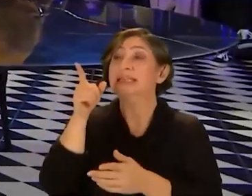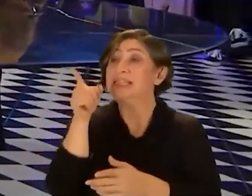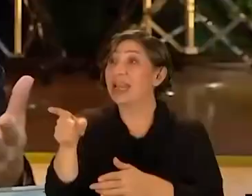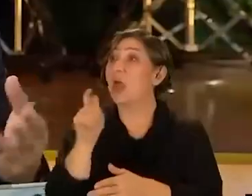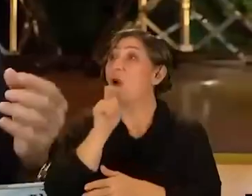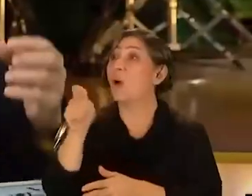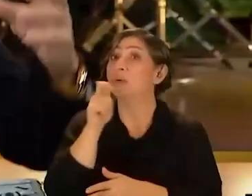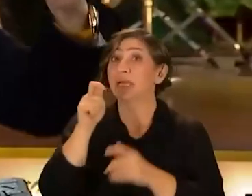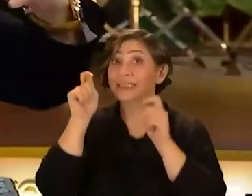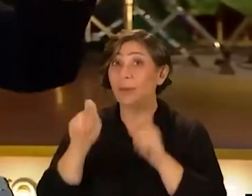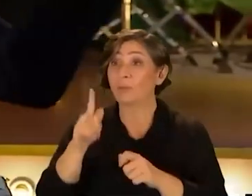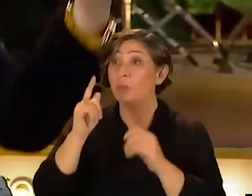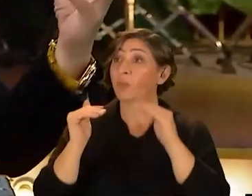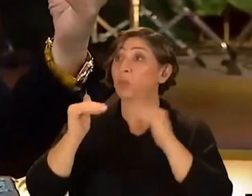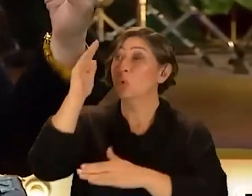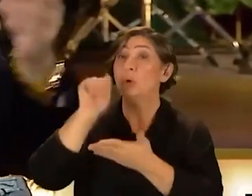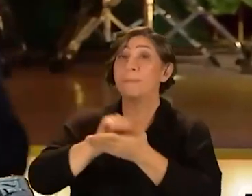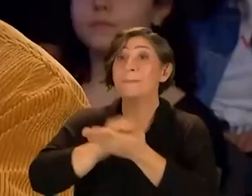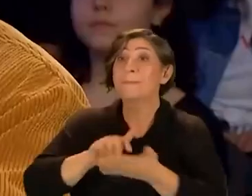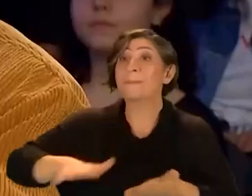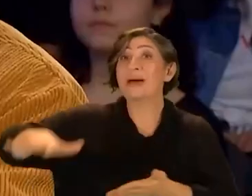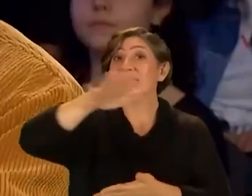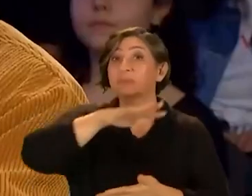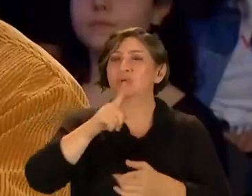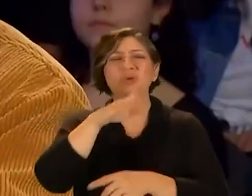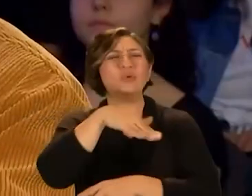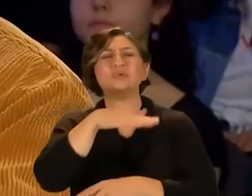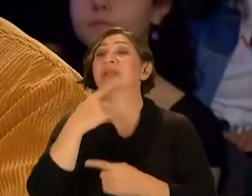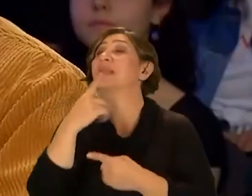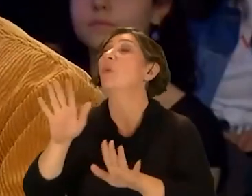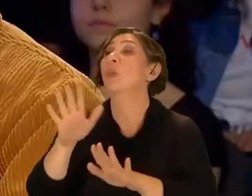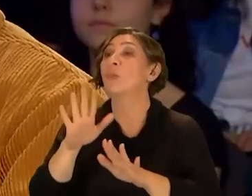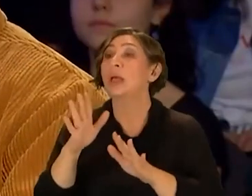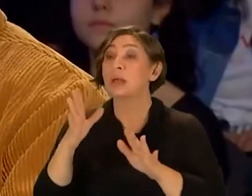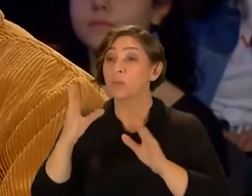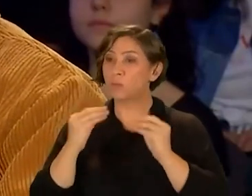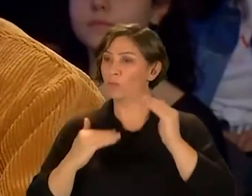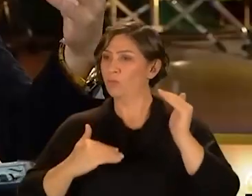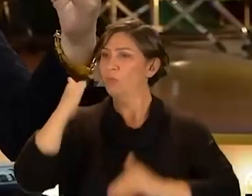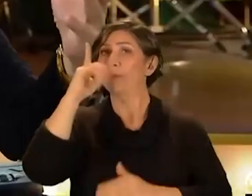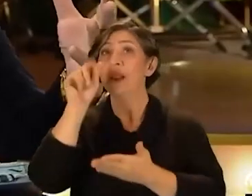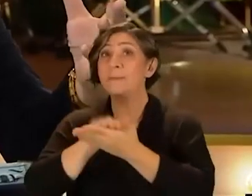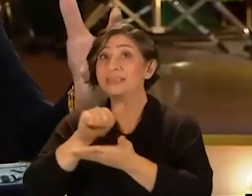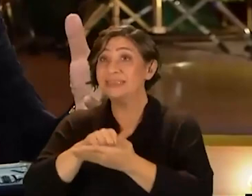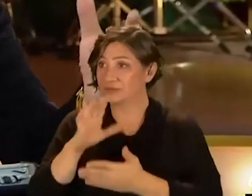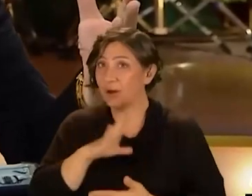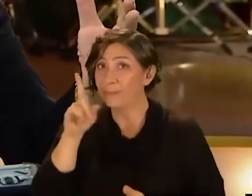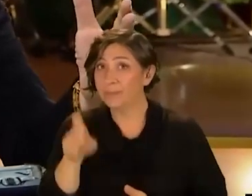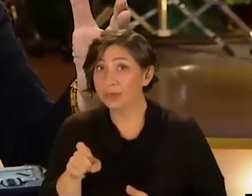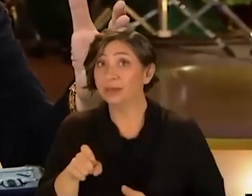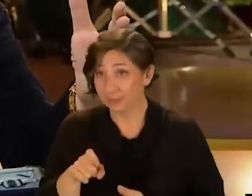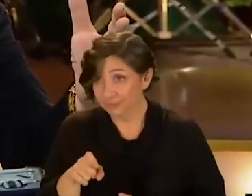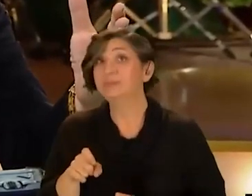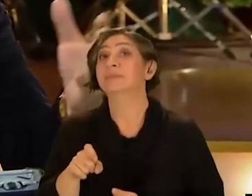Seninle röportaj yapan bir büyük basın kuruluşu ya bunları küçümsediğim için değil ama konvansiyonel bir basın kuruluşu var mı?